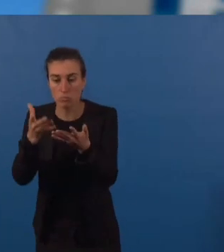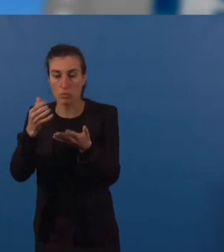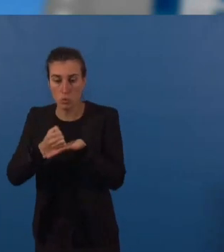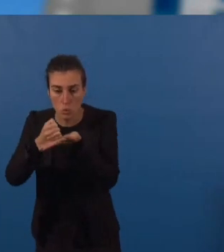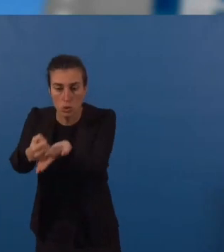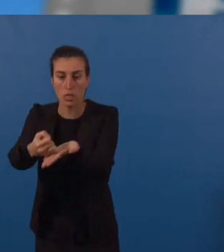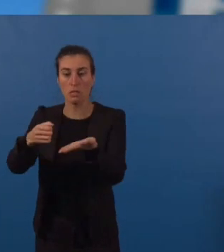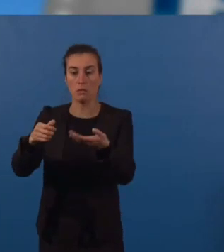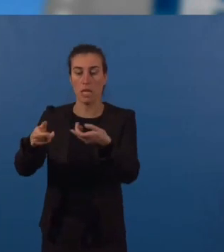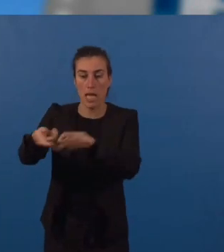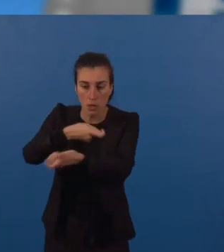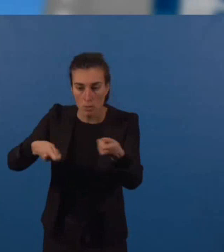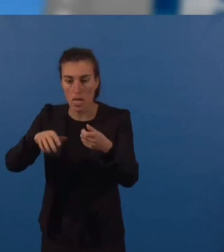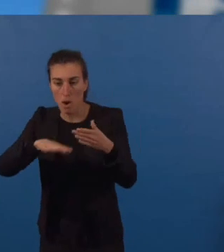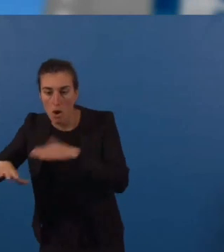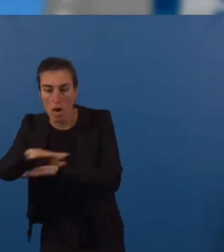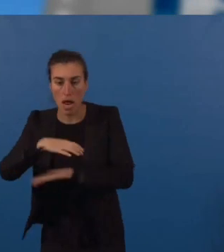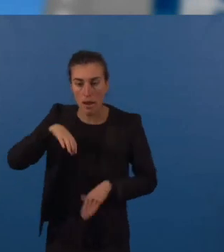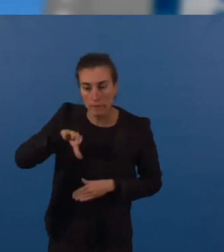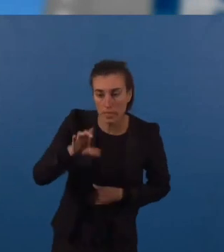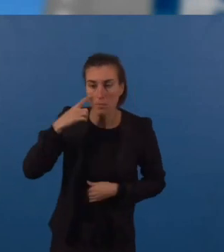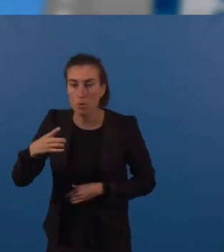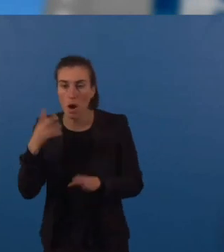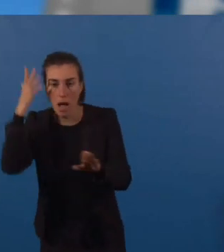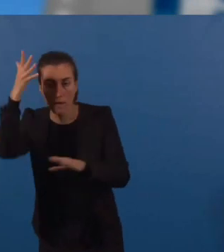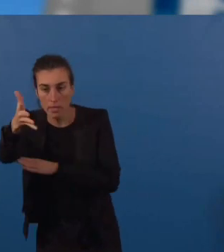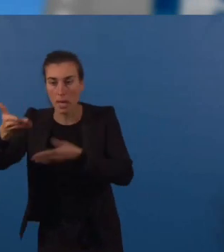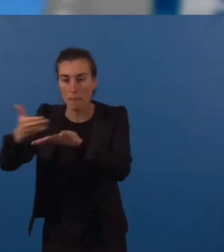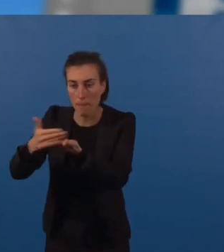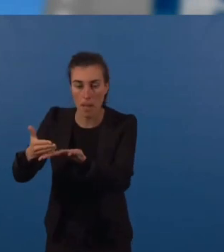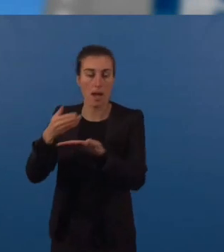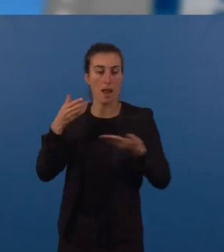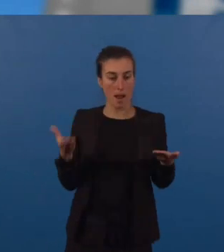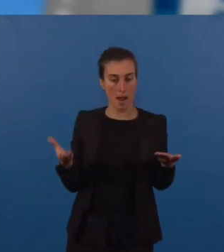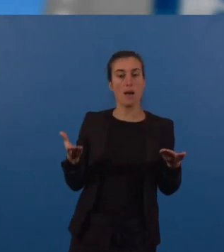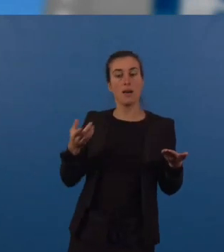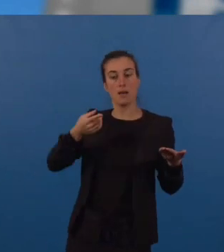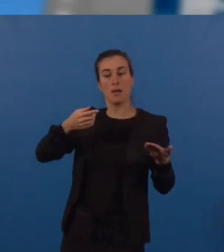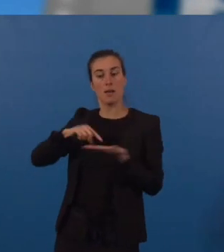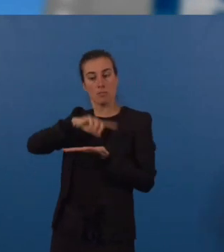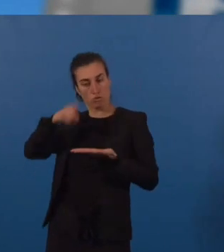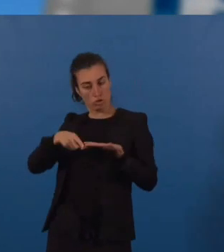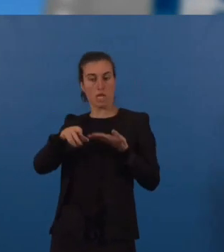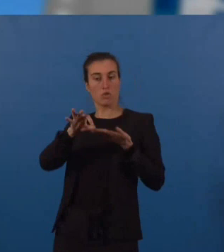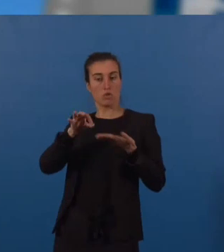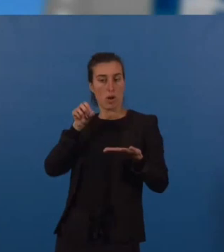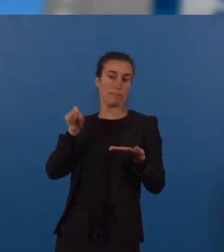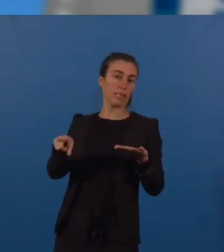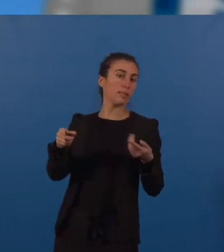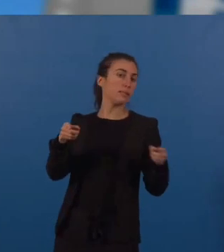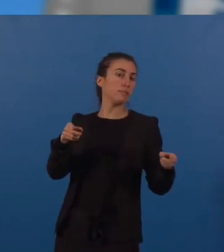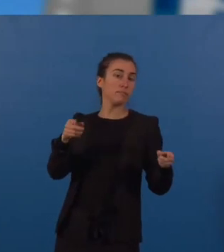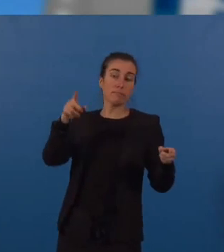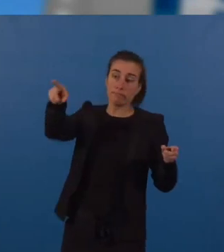l'avenir. Ce rapport d'orientation budgétaire traduit cette dernière orientation choisie par notre majorité, n'en déplaise à